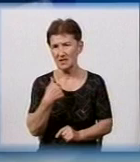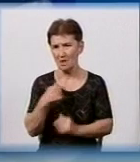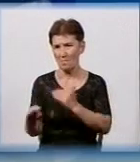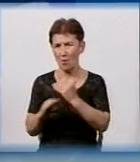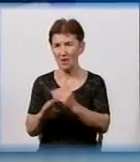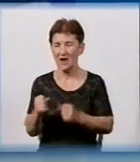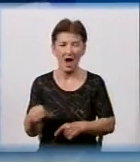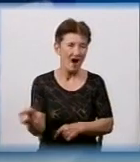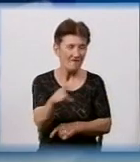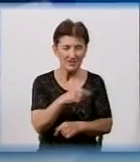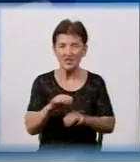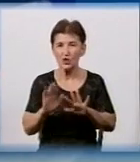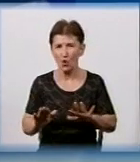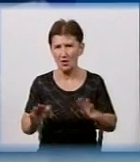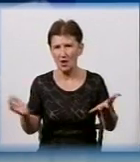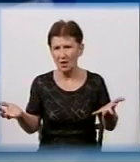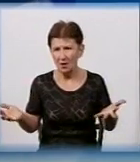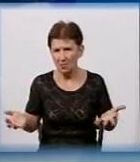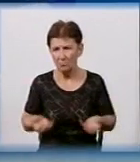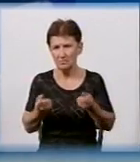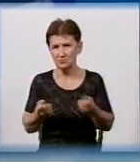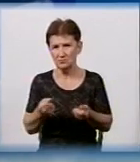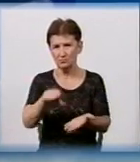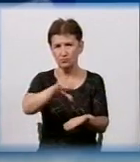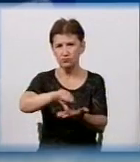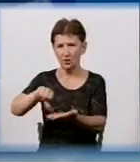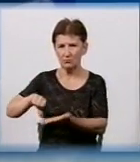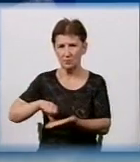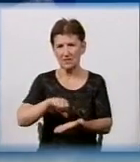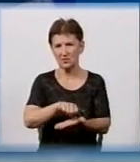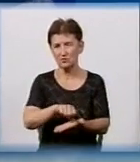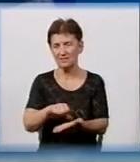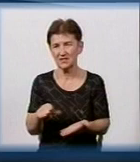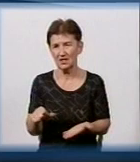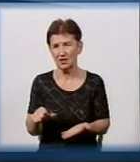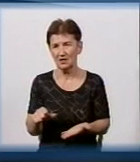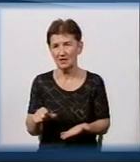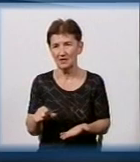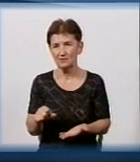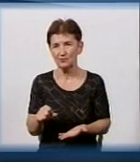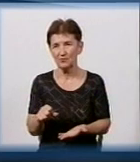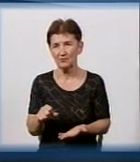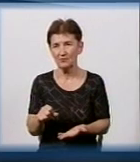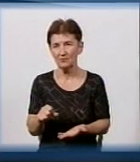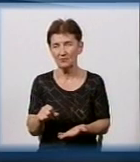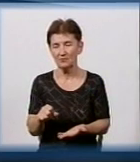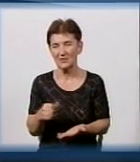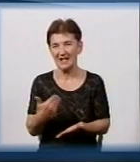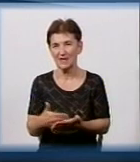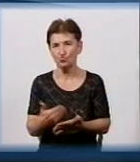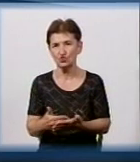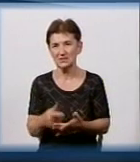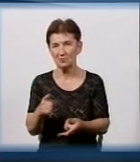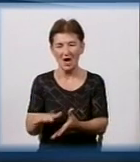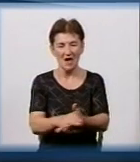остальні просто підтримували як ресурс, як людський ресурс. Тобто вони, допустим, союз